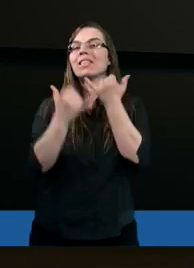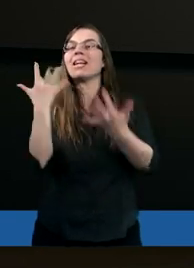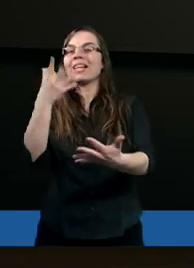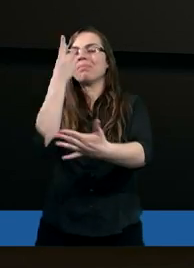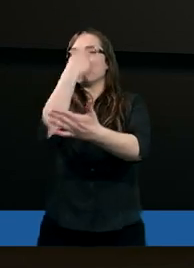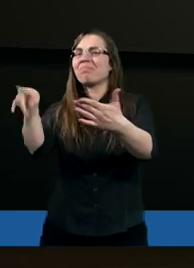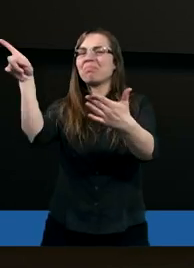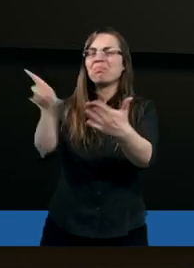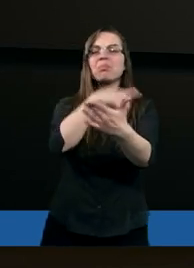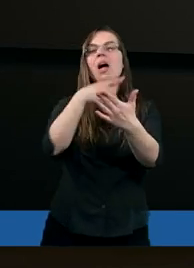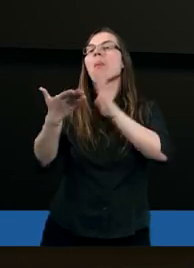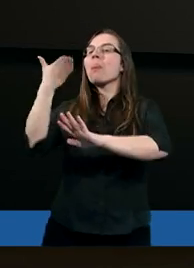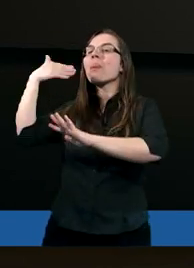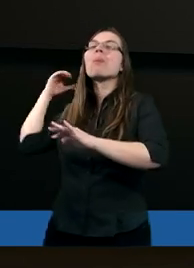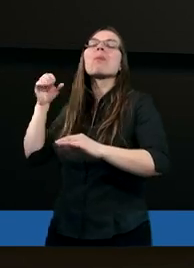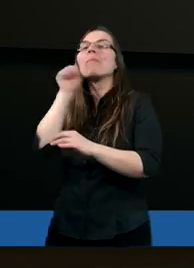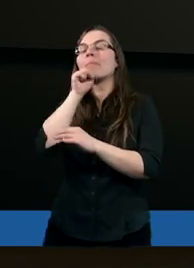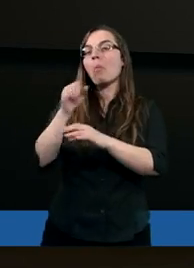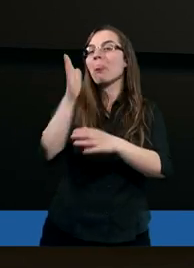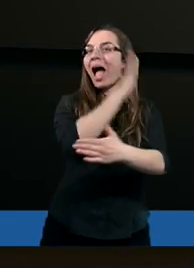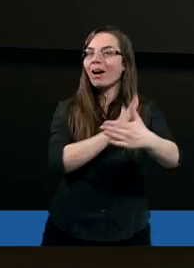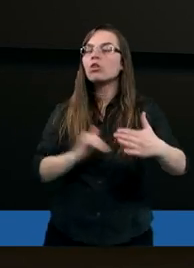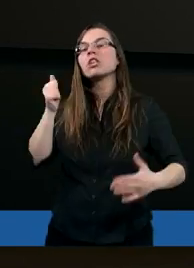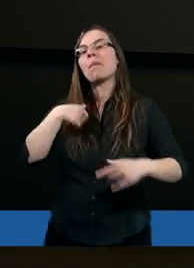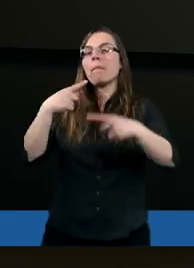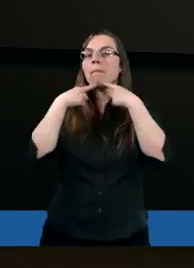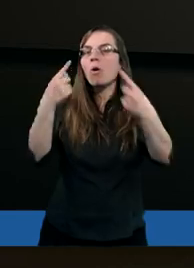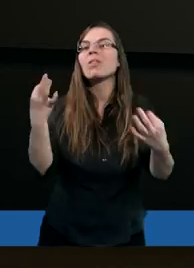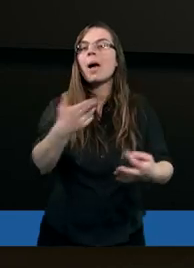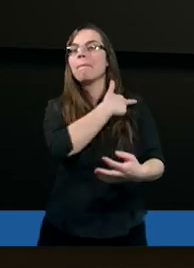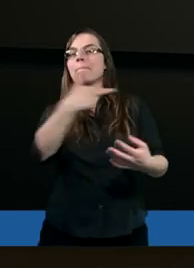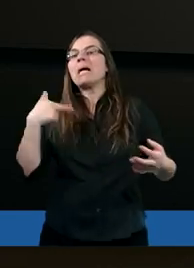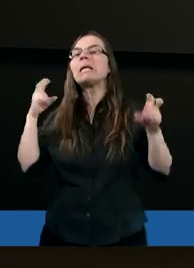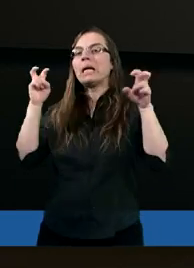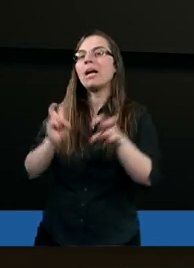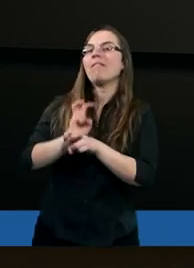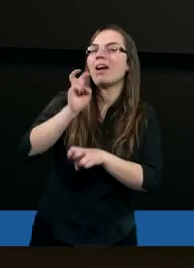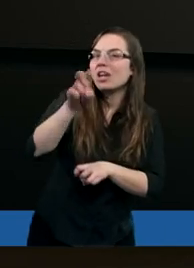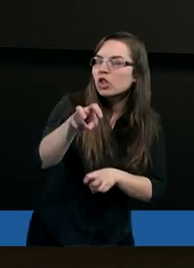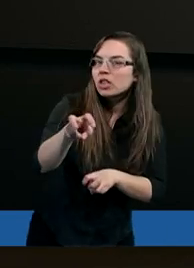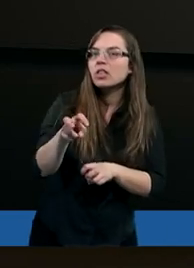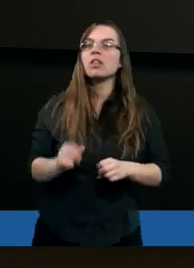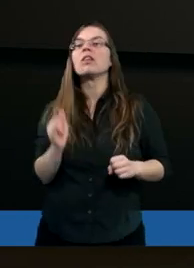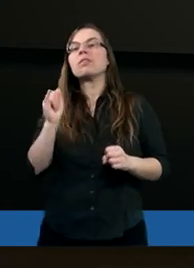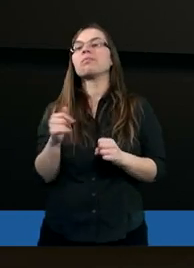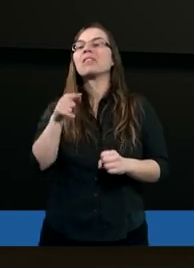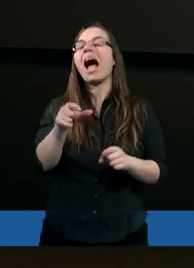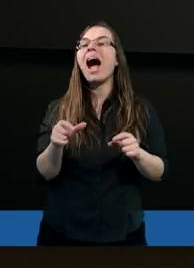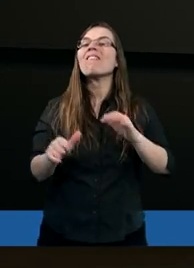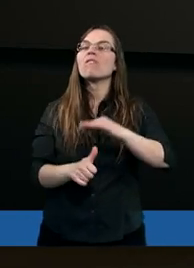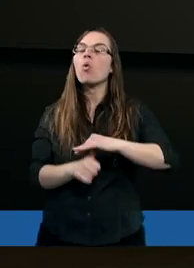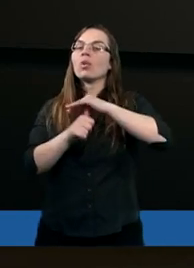wyeliminować tamten naród, żeby powiedzieć teraz, myśmy weszli? Funkcja,